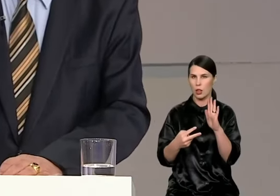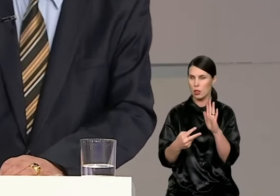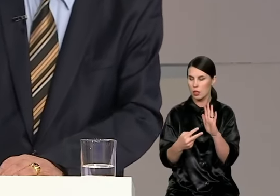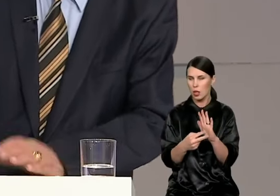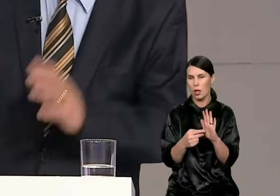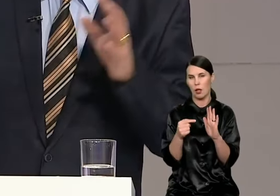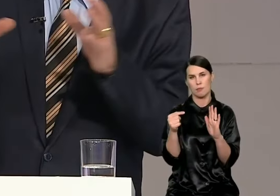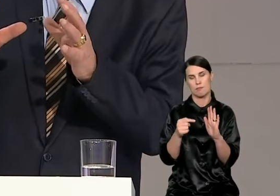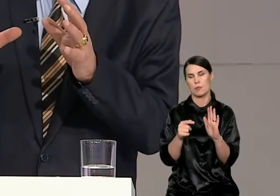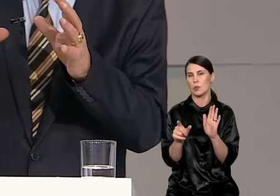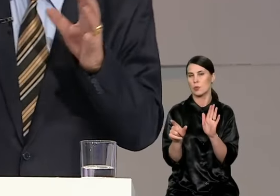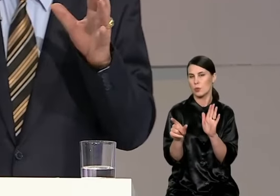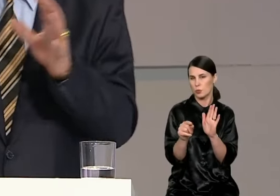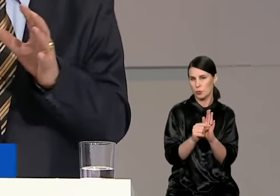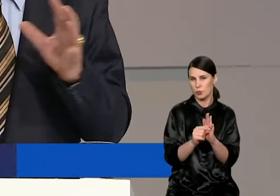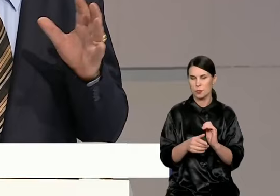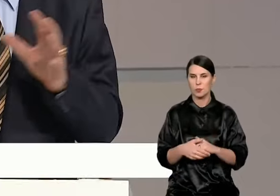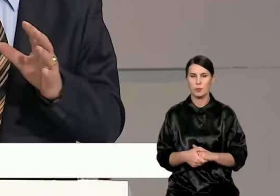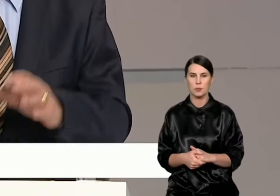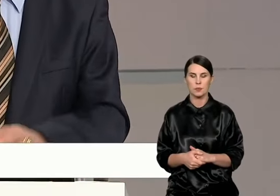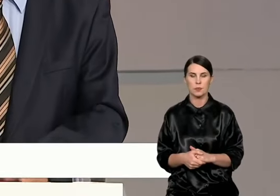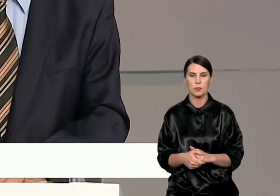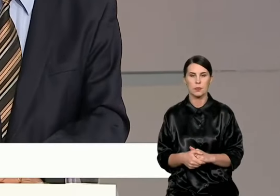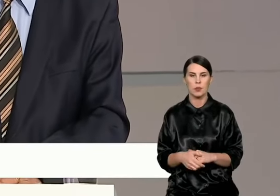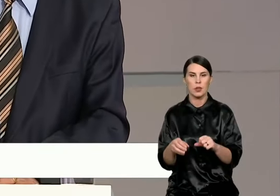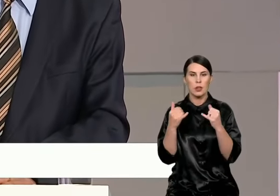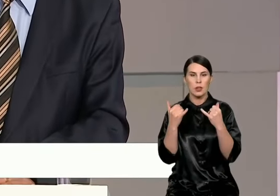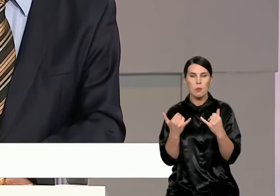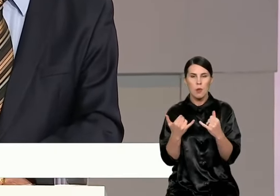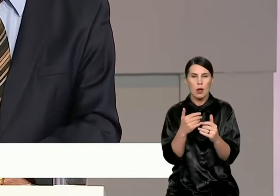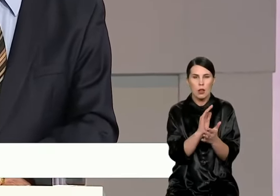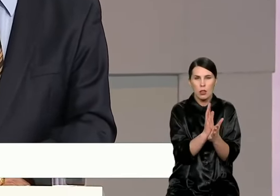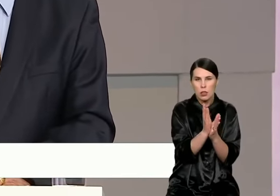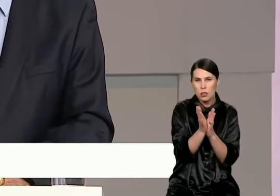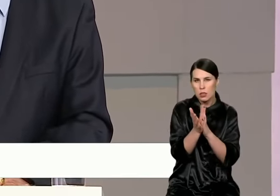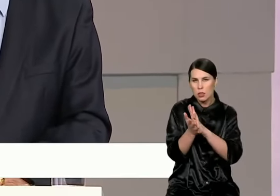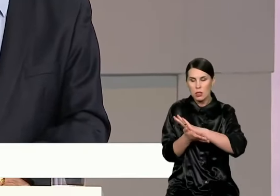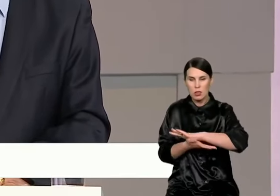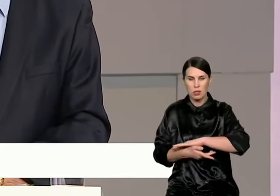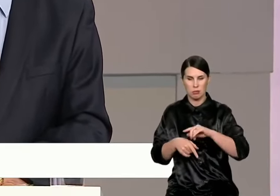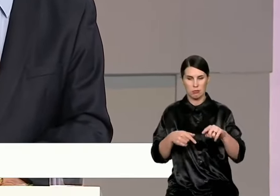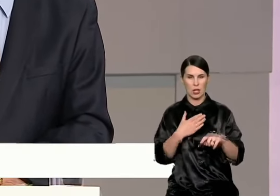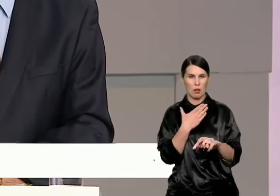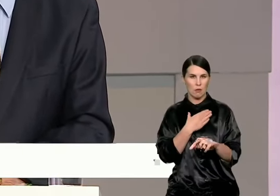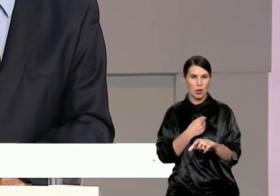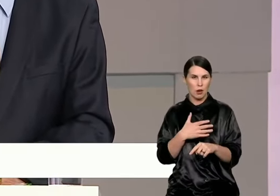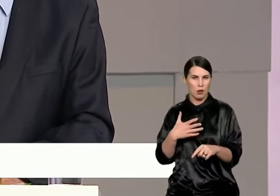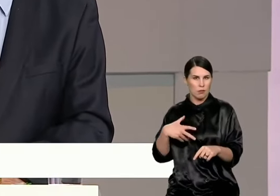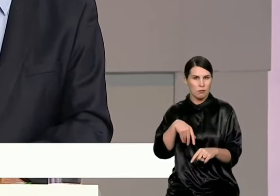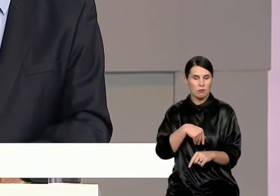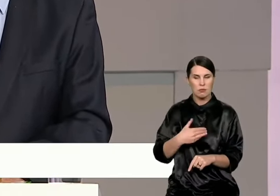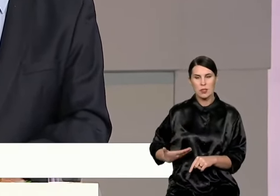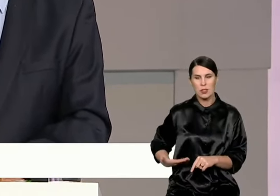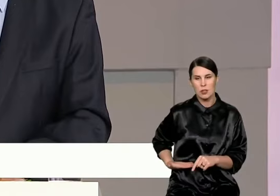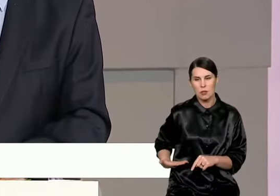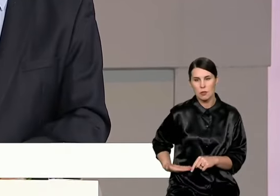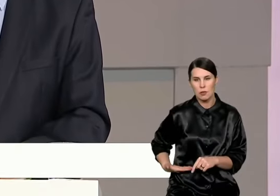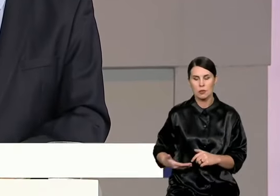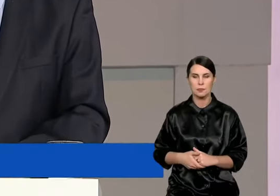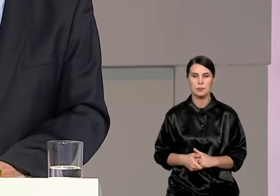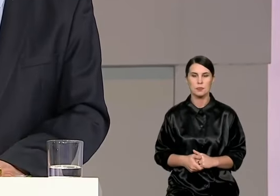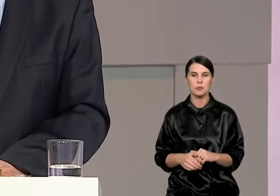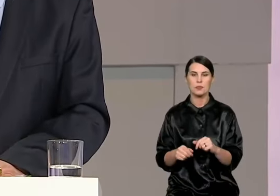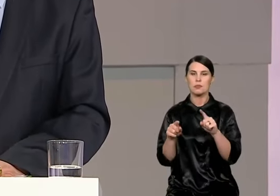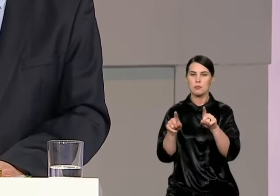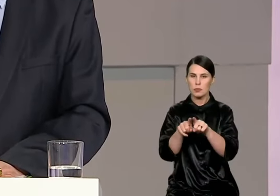sutikti su ponu Raškevičiam dėl tankinimo, ir taip mes tankiai gyvenam. Tai yra vystėmas, jis turi būti nukreiptas jokių būdų